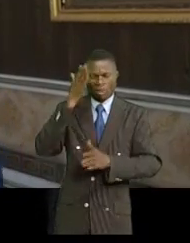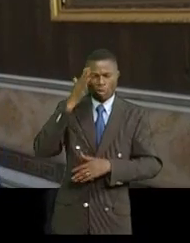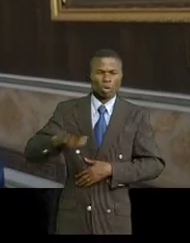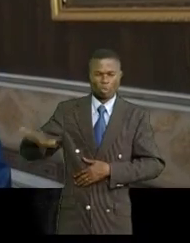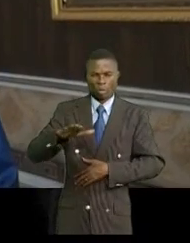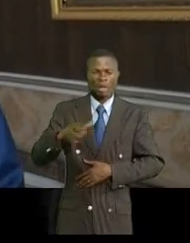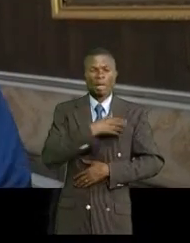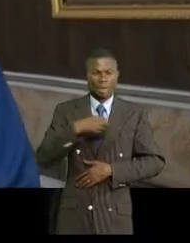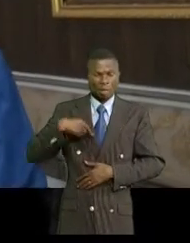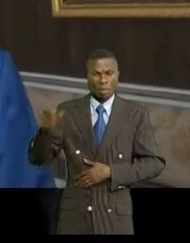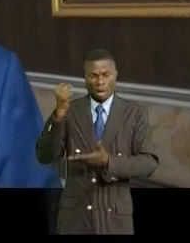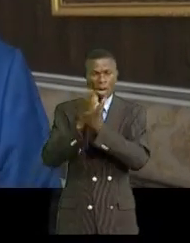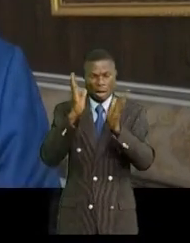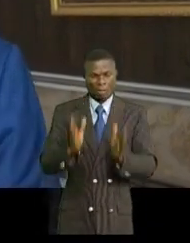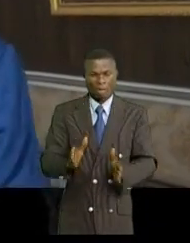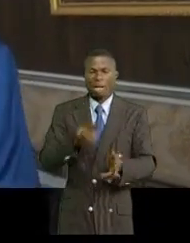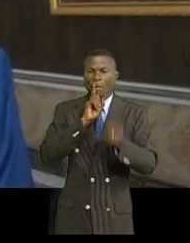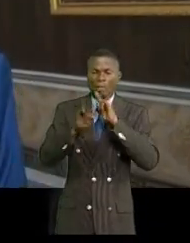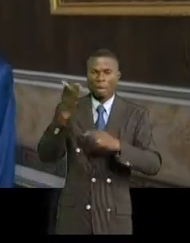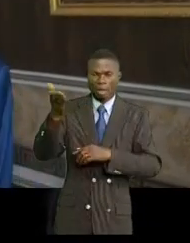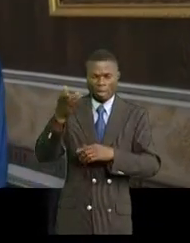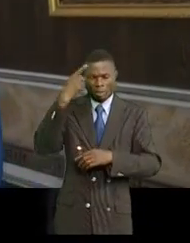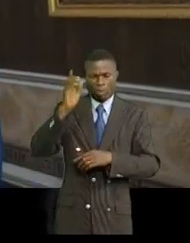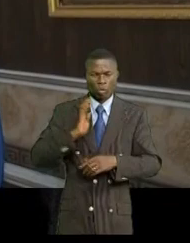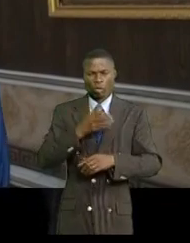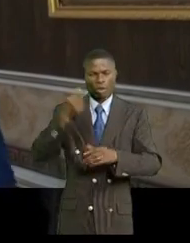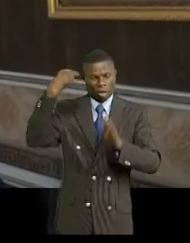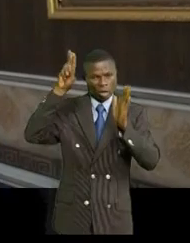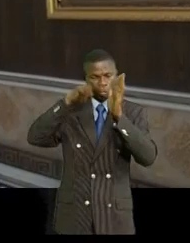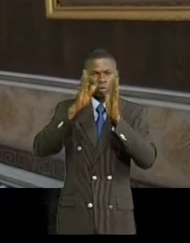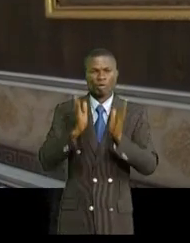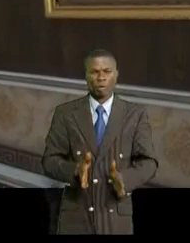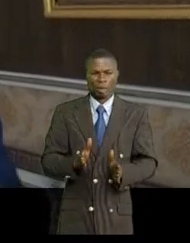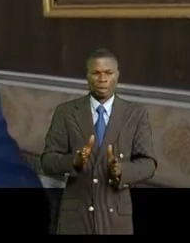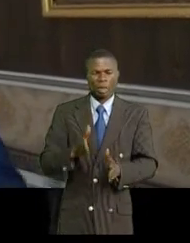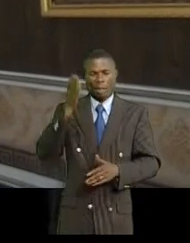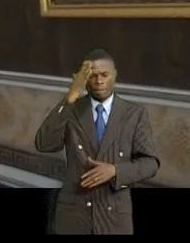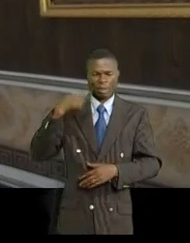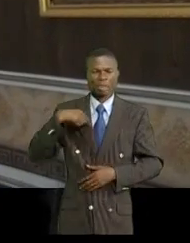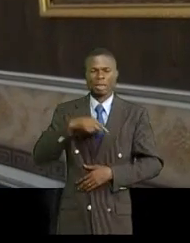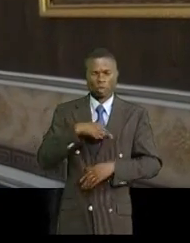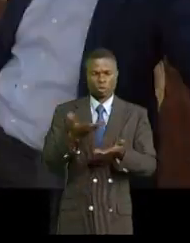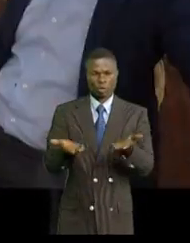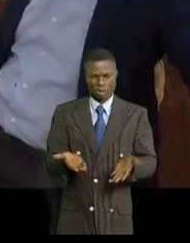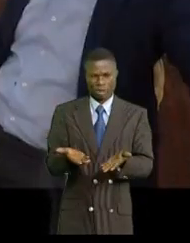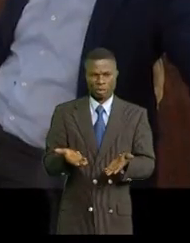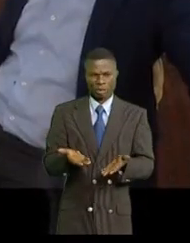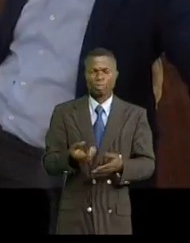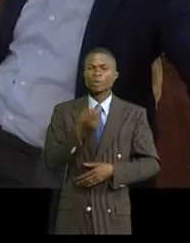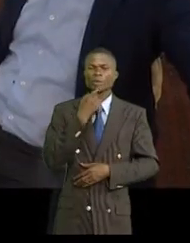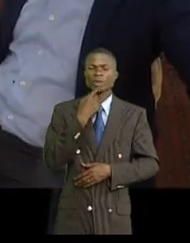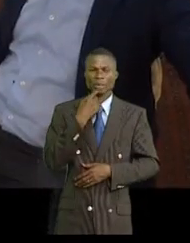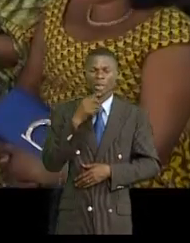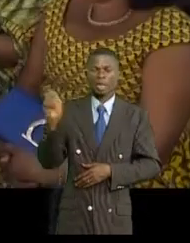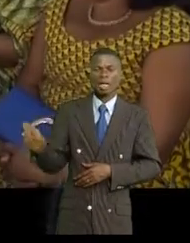ambassadrices auprès du chef de l'État et auprès de notre gouvernement pour qu puisse aussi songer à notre territoire. L'histoire de